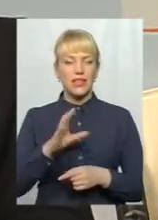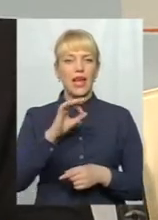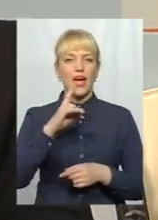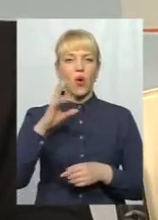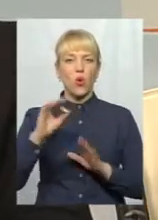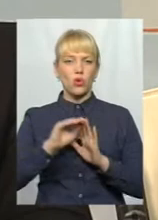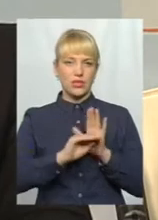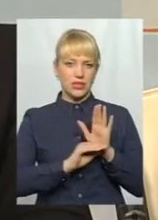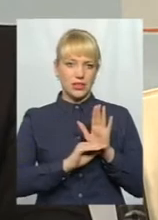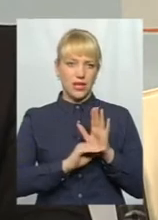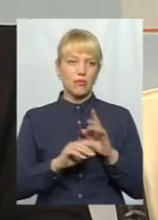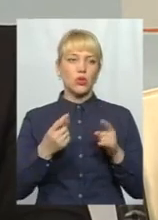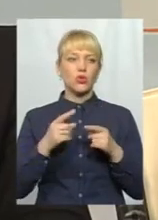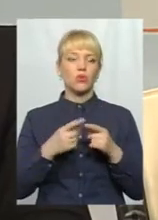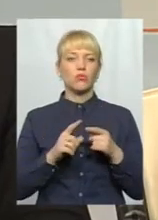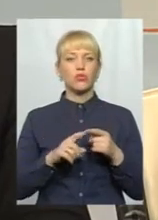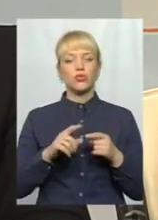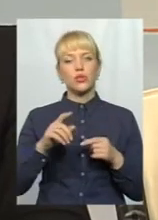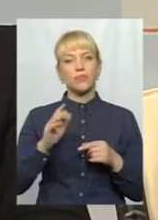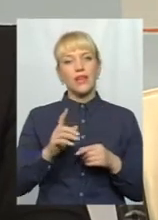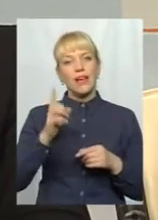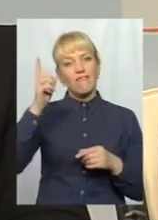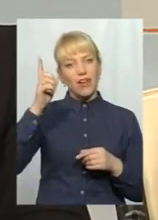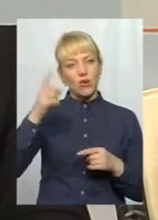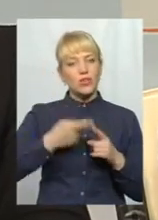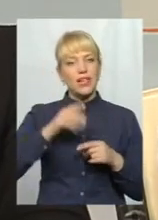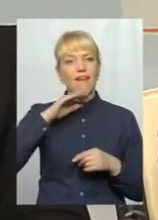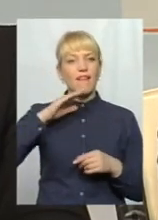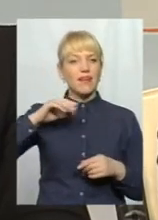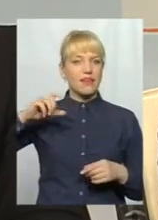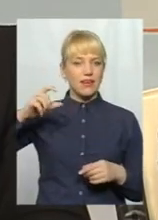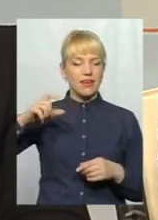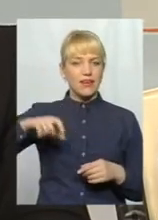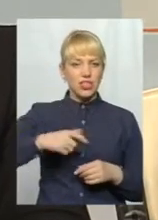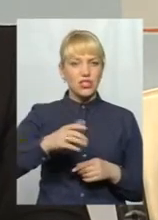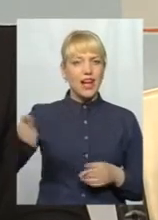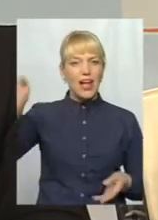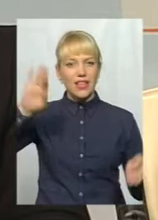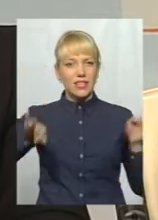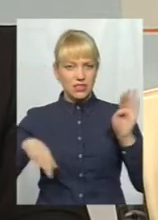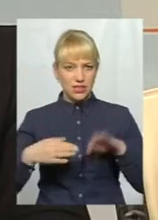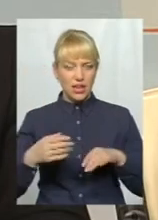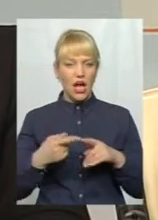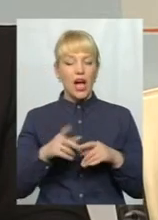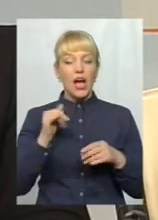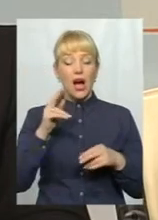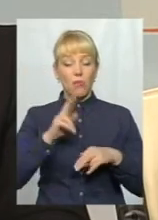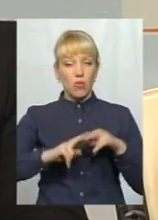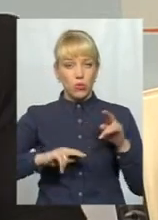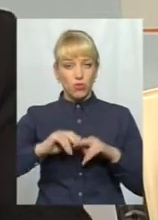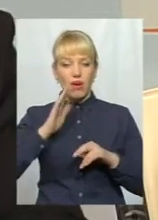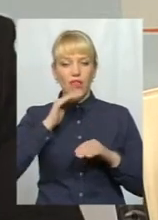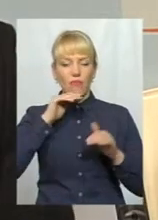Дністер в Верхів'ях – це гірська річка. І з побудовою цього Дністровського водосховища швидкість значно зменшилась, і